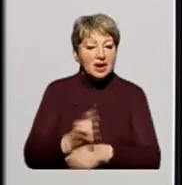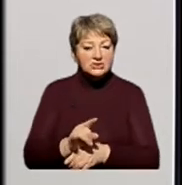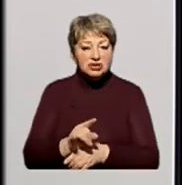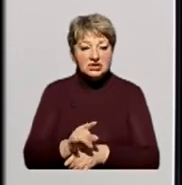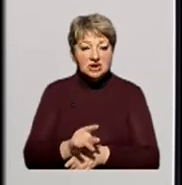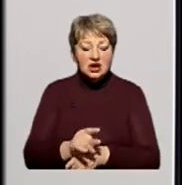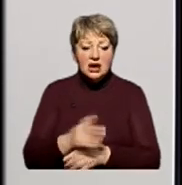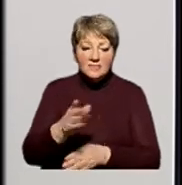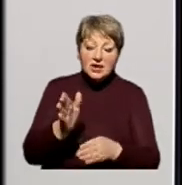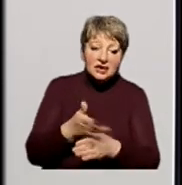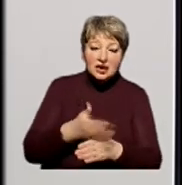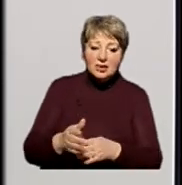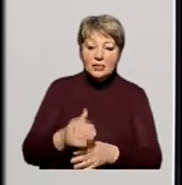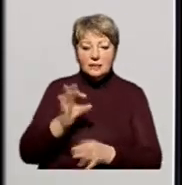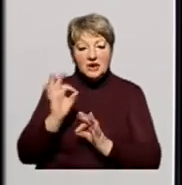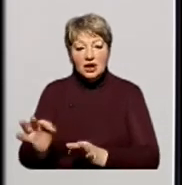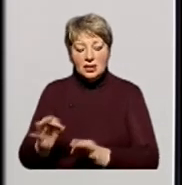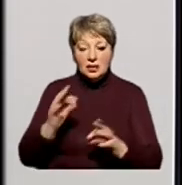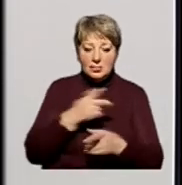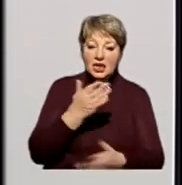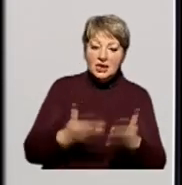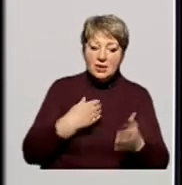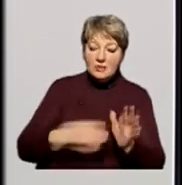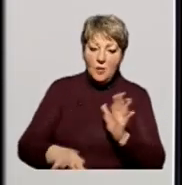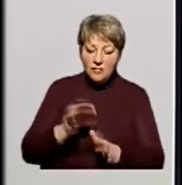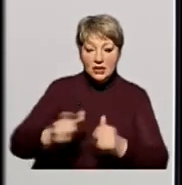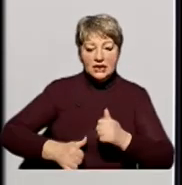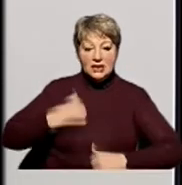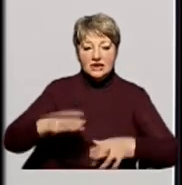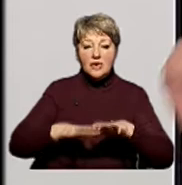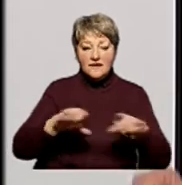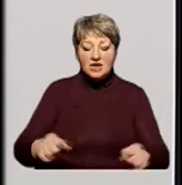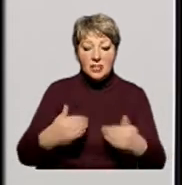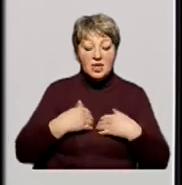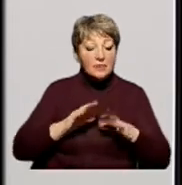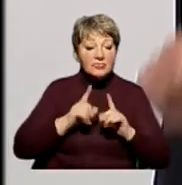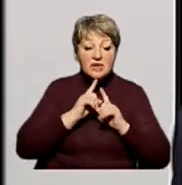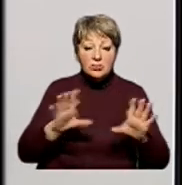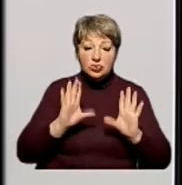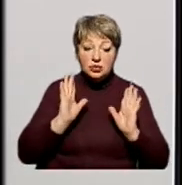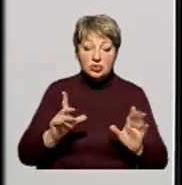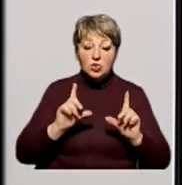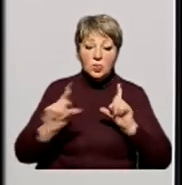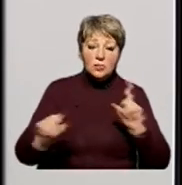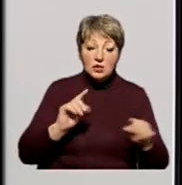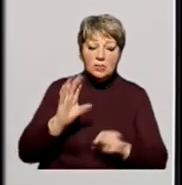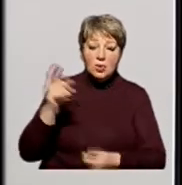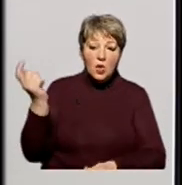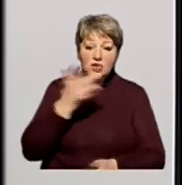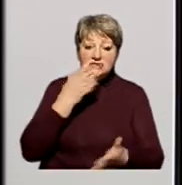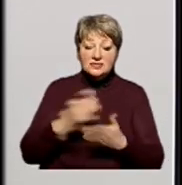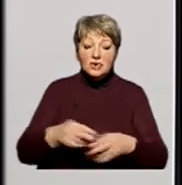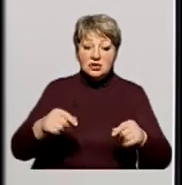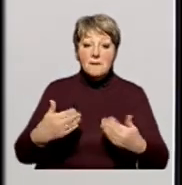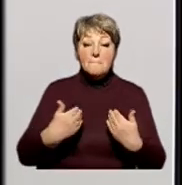Відділіть зерно від полови. Оце зараз найважливіше. І якщо ми оберемо собі гідну владу, тоді нам не доведеться нікуди їхати, будемо тут панувати на своїй землі,